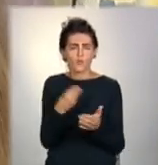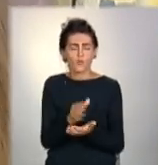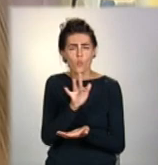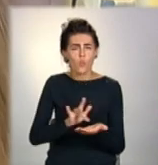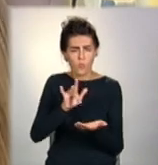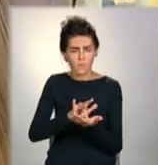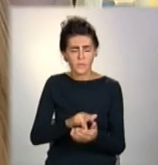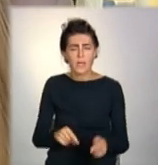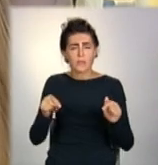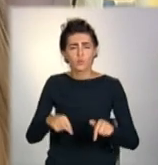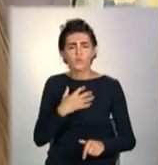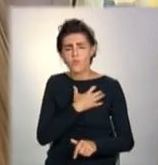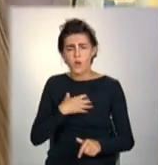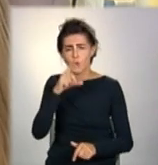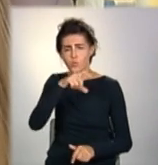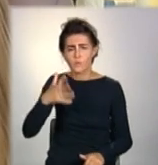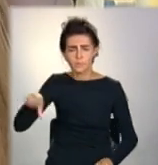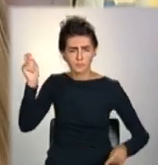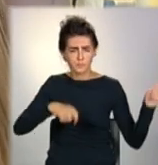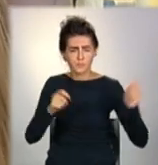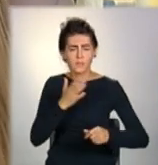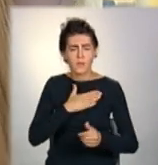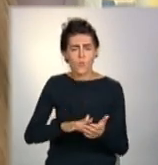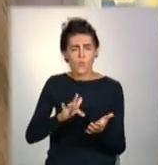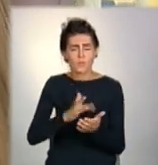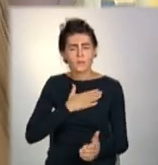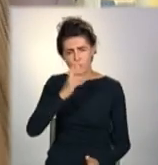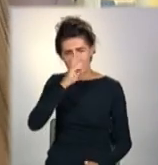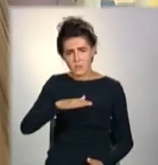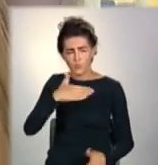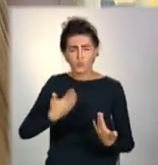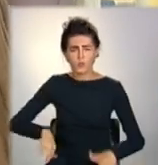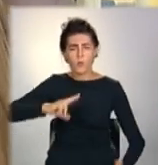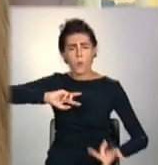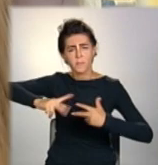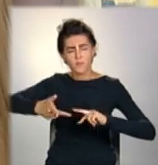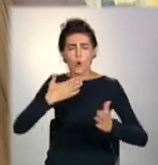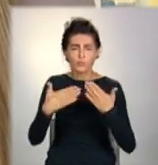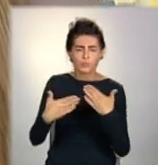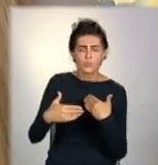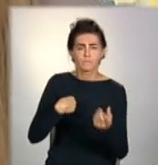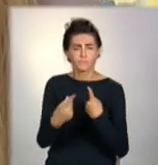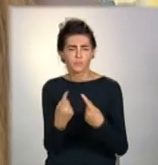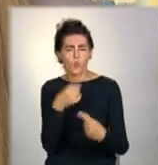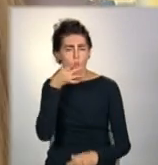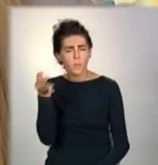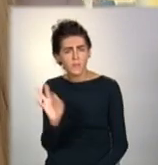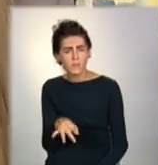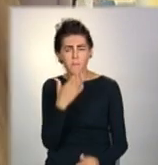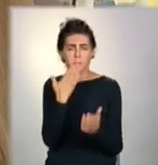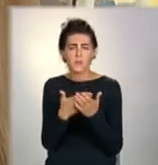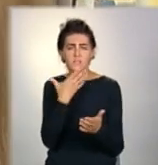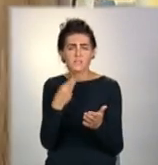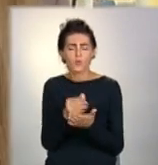Дуже важливо, що тут люди з різних місців нашої країни, де також ми вже обмінюємося, спілкуватися опитом, ми показуємо свій міст.